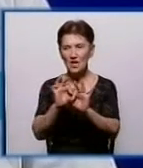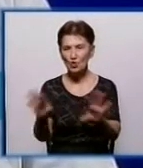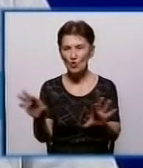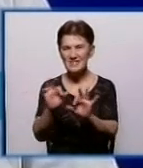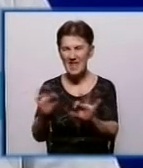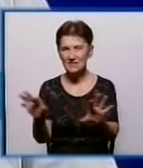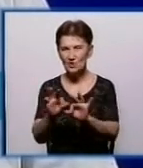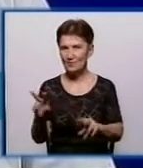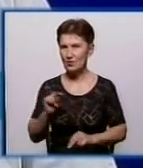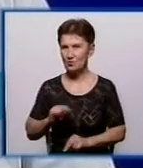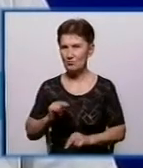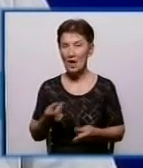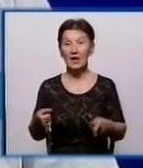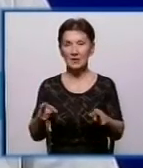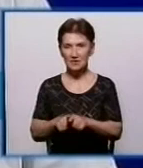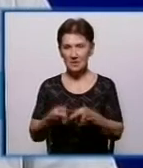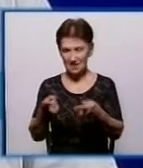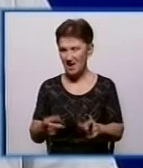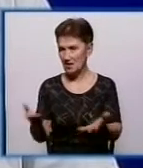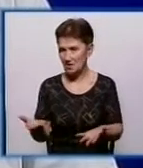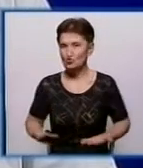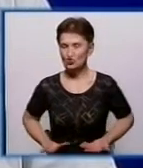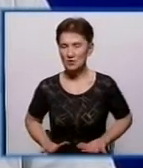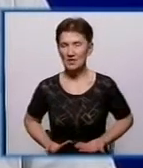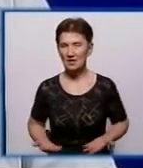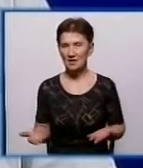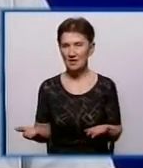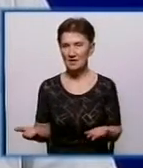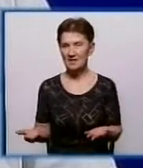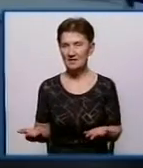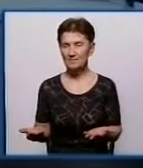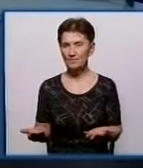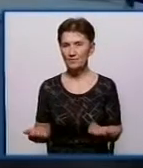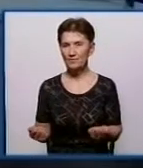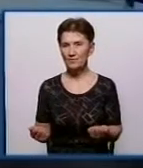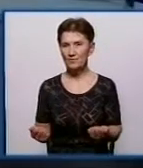такі реалії життя, така економіка. Висновок. В державі і в нашого підприємства.